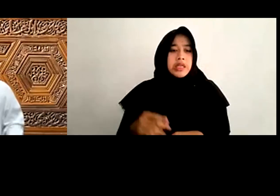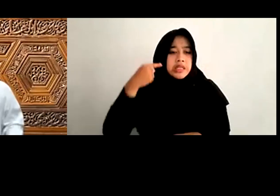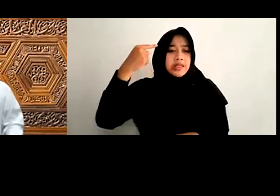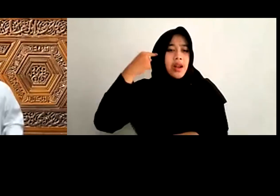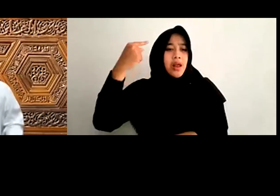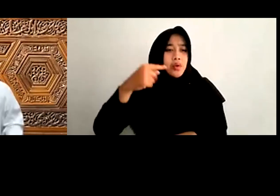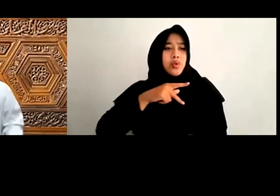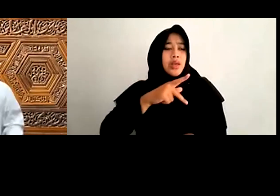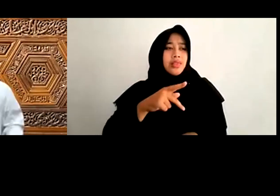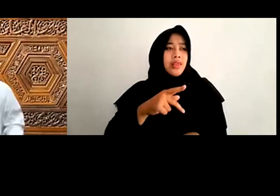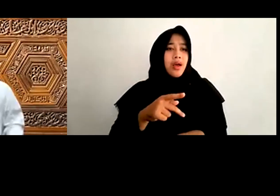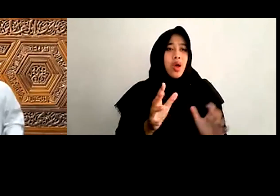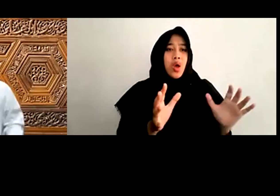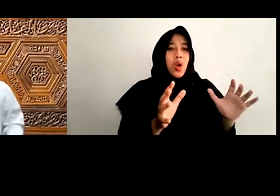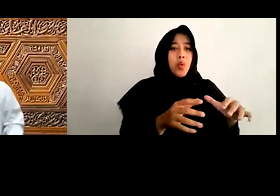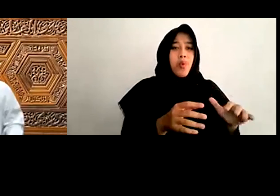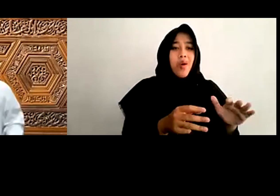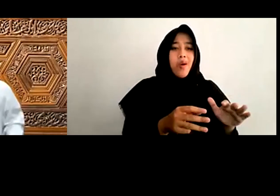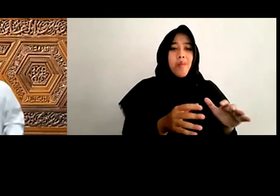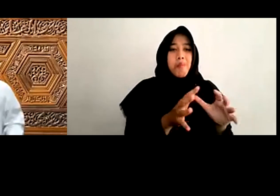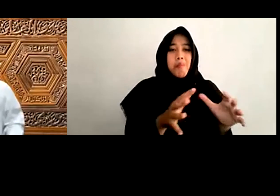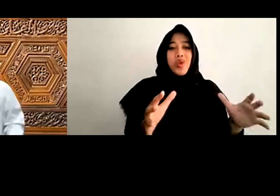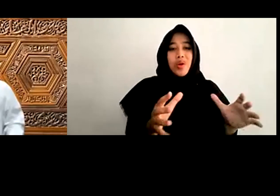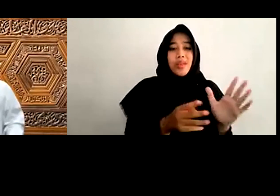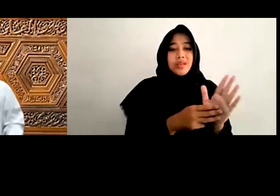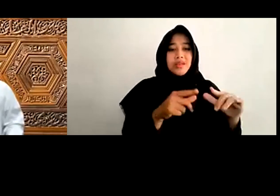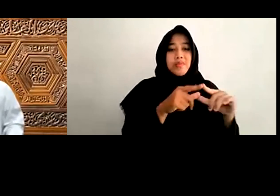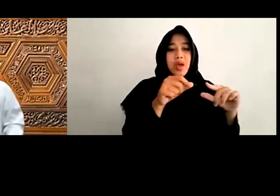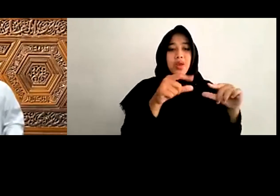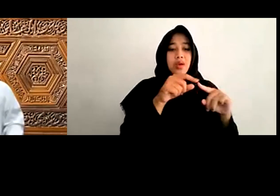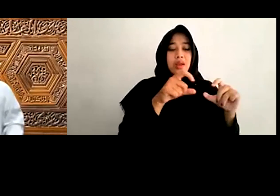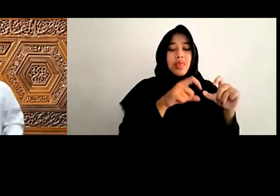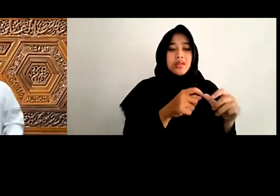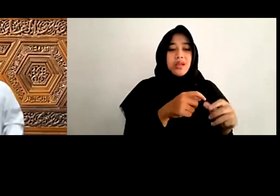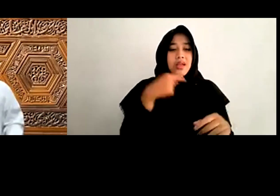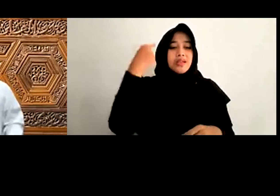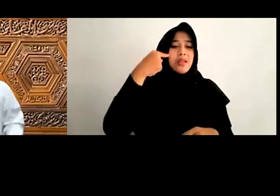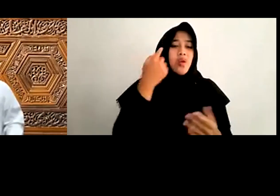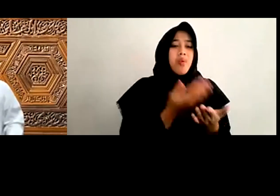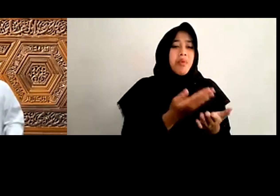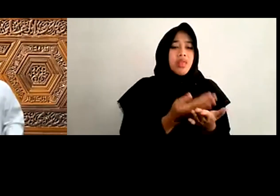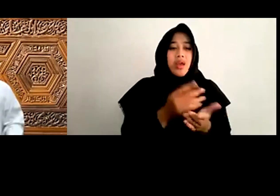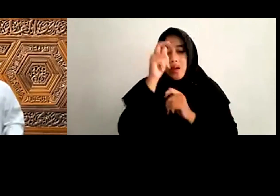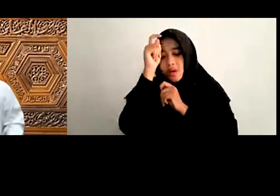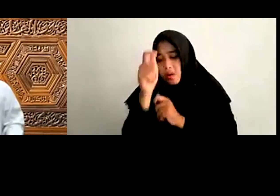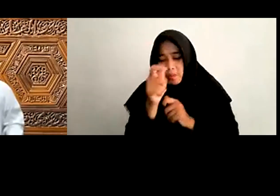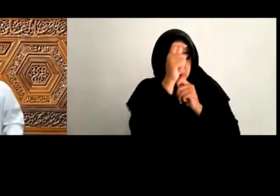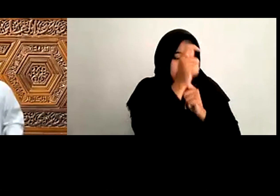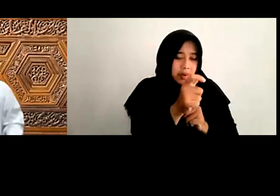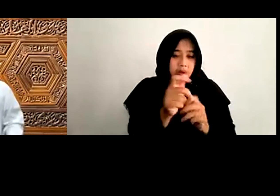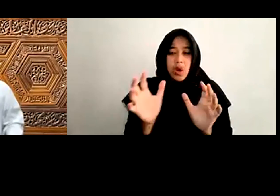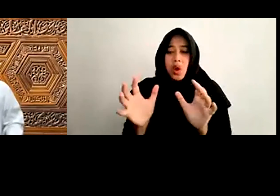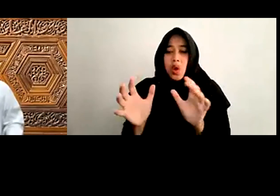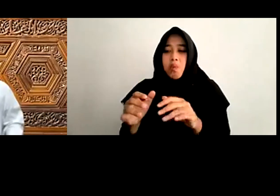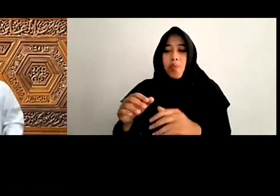Mayoritas Menuntut Penghormatan Dari minoritas Kepada kita Baik Minoritas